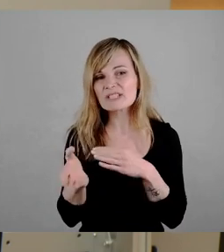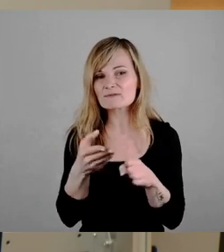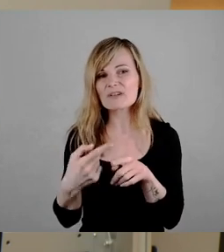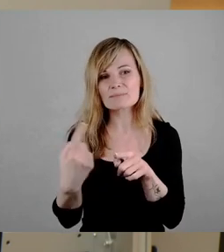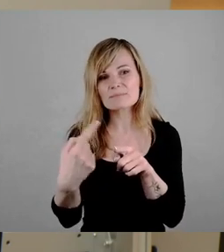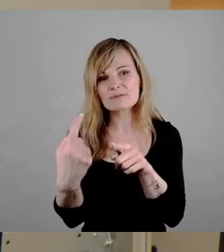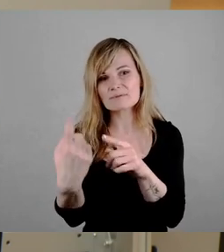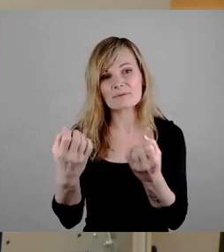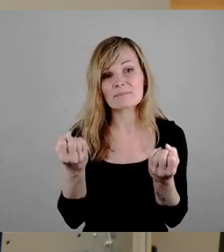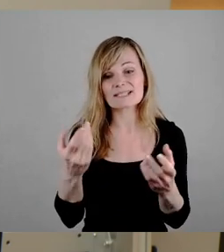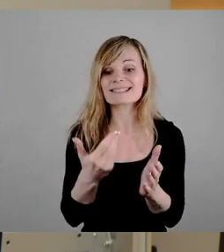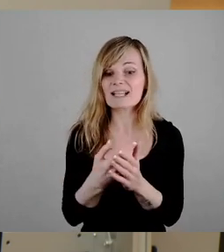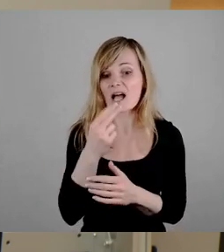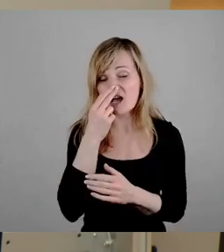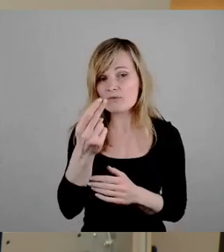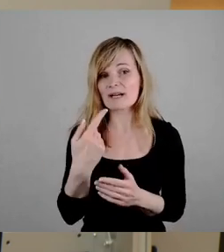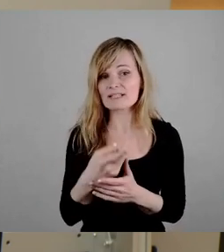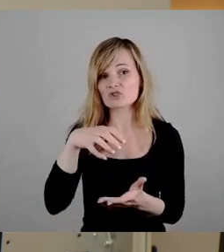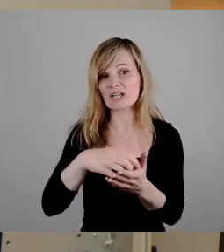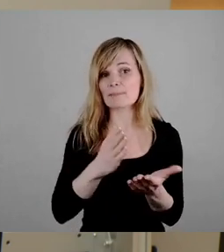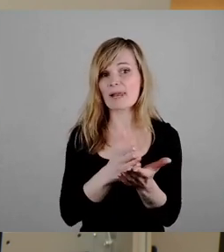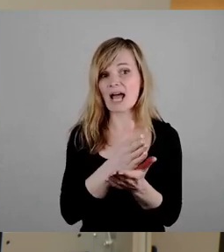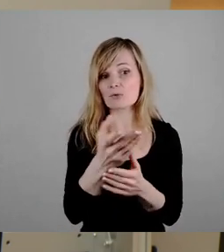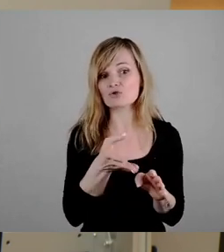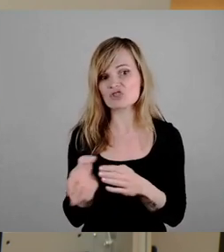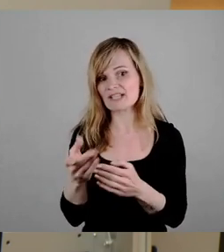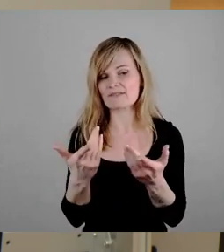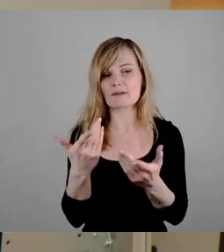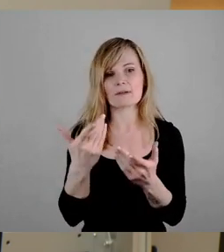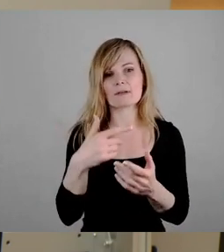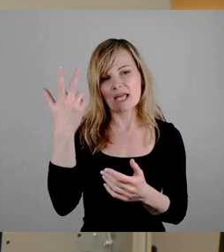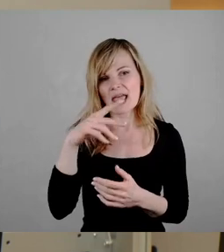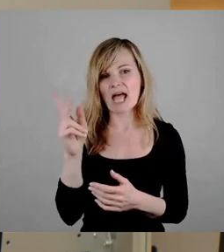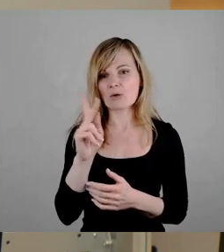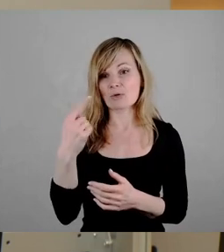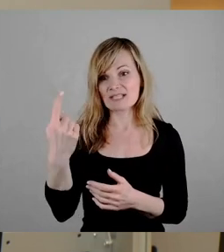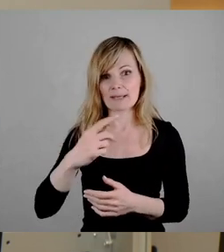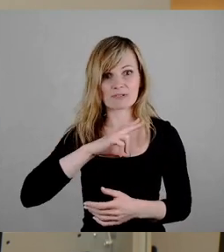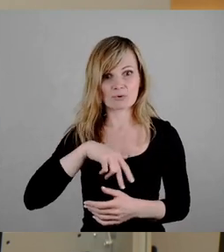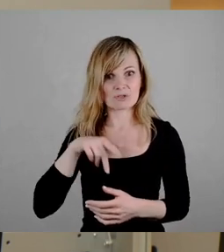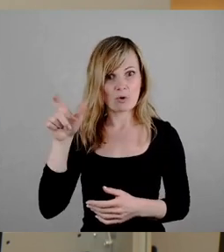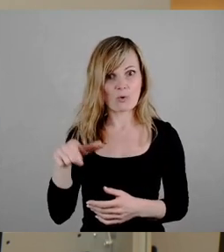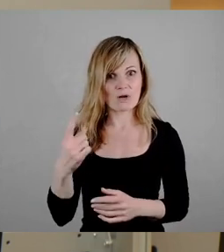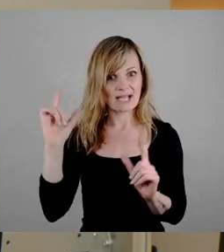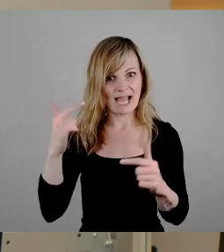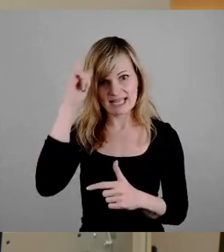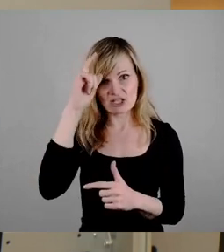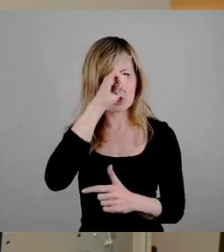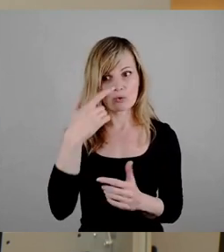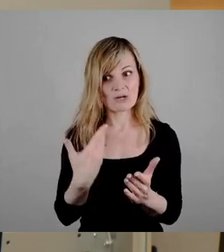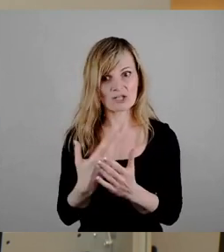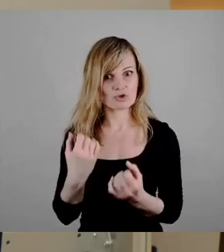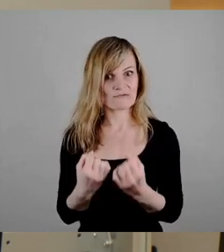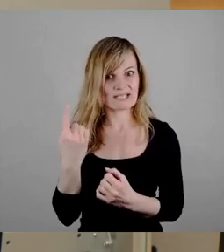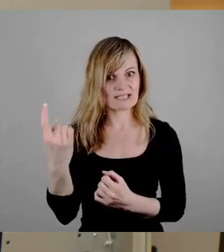müssen natürlich vermeiden, dass hier seitens der Stadtplanung aus irgendwie ideologischen Gründen, Herr Kühn ist Soziologe, kein Ingenieur, das ist schwierig, dass der